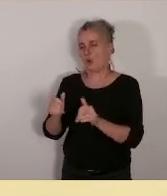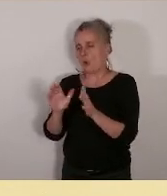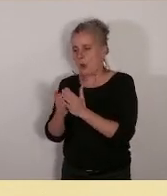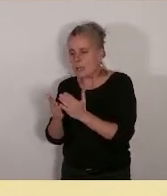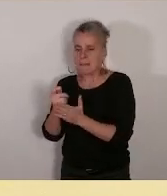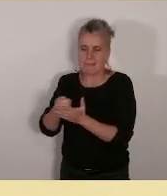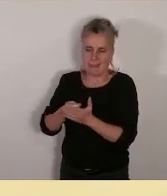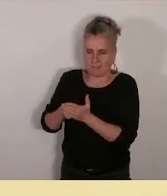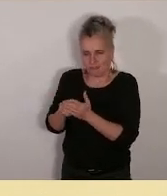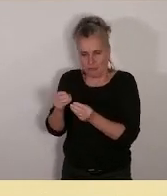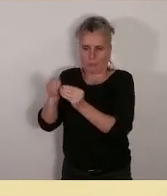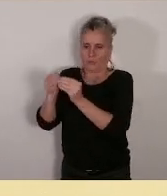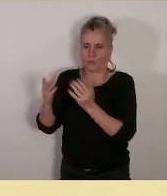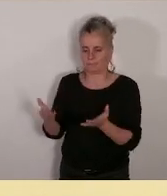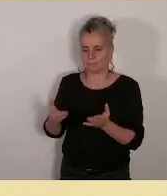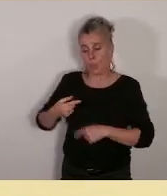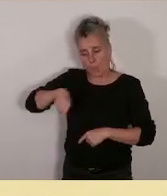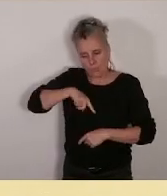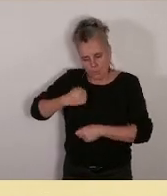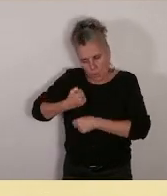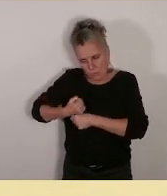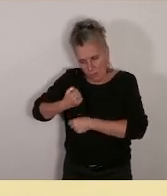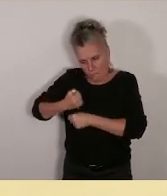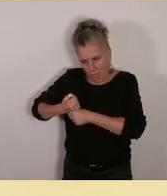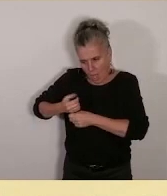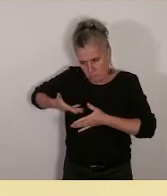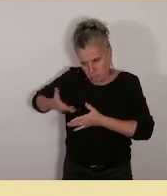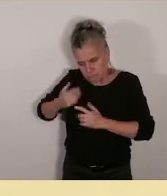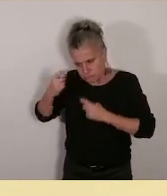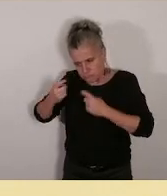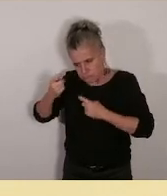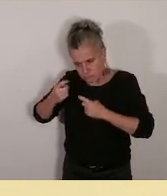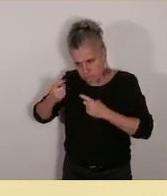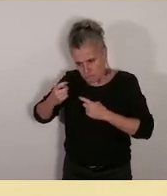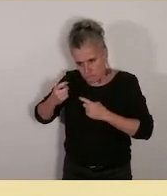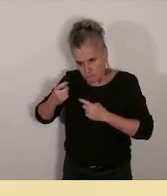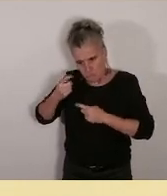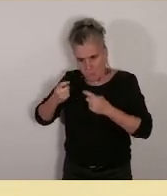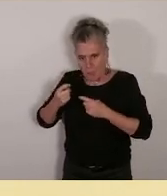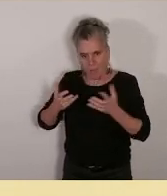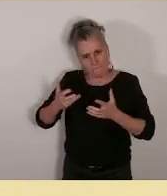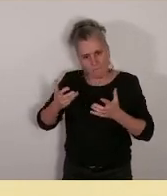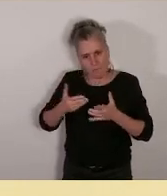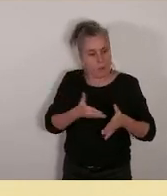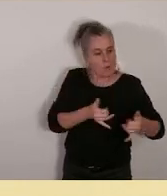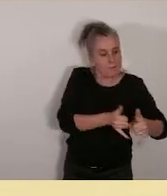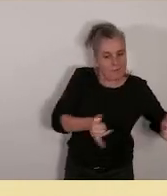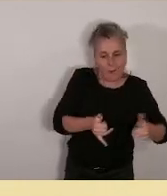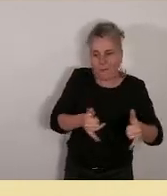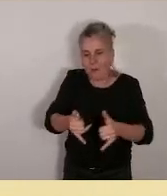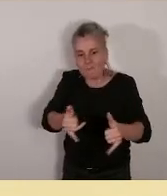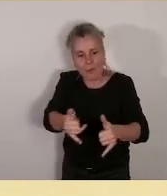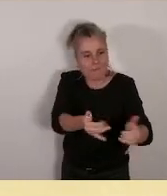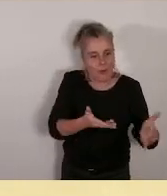aimerions que notre travail améliore le temps de récréation et des pauses méridiennes de nos écoles.